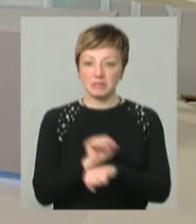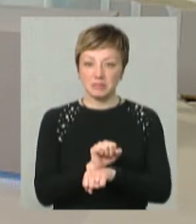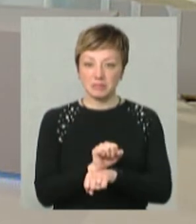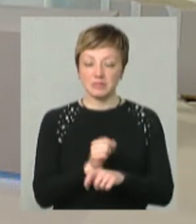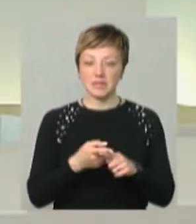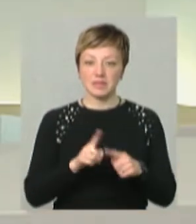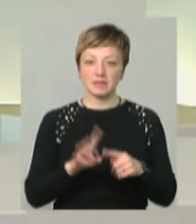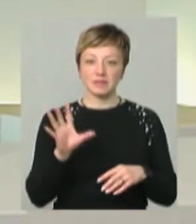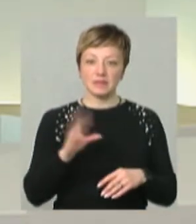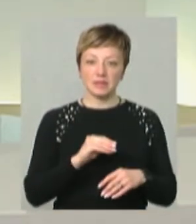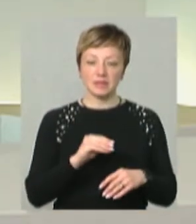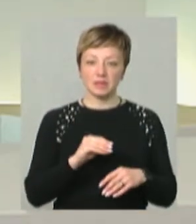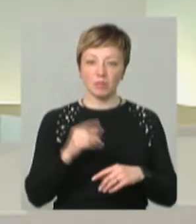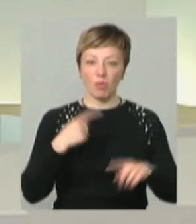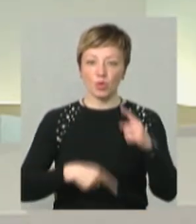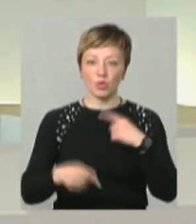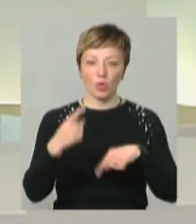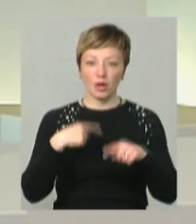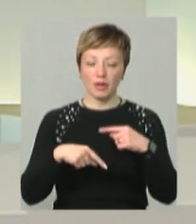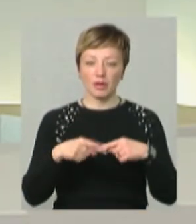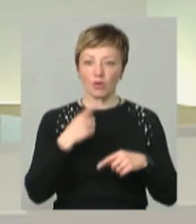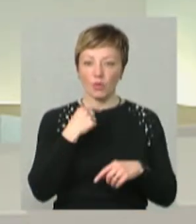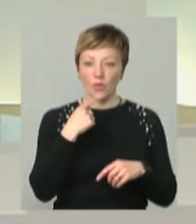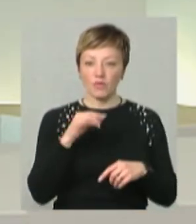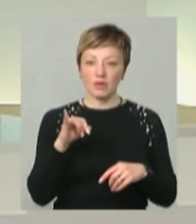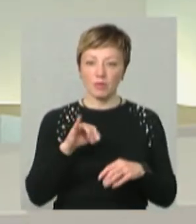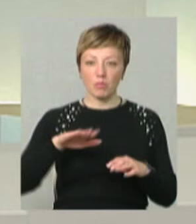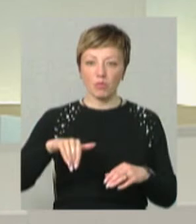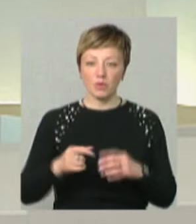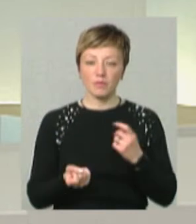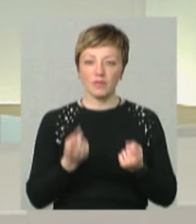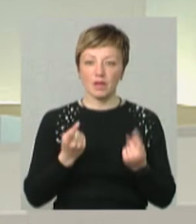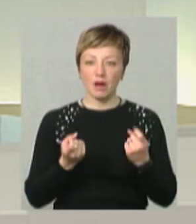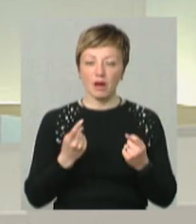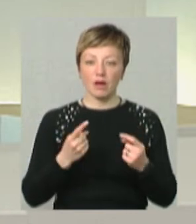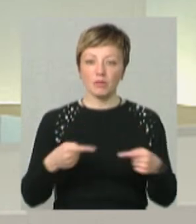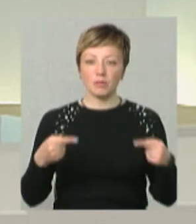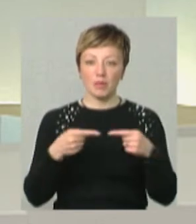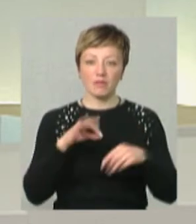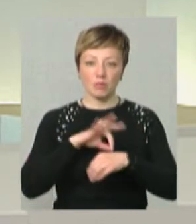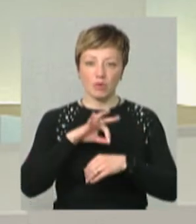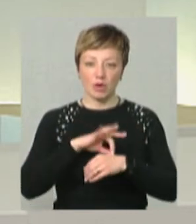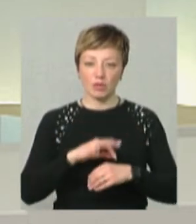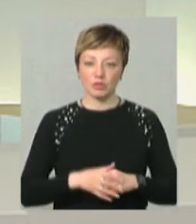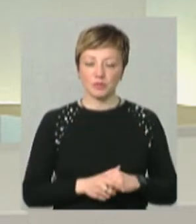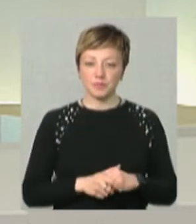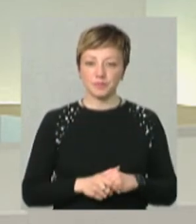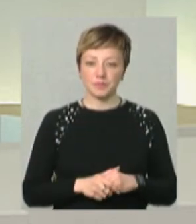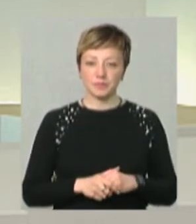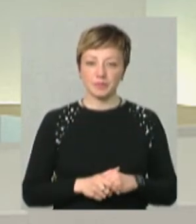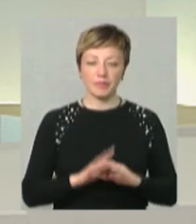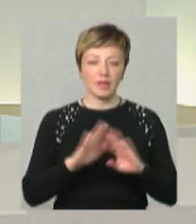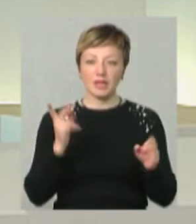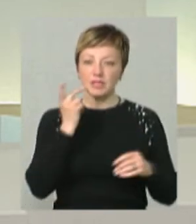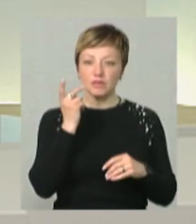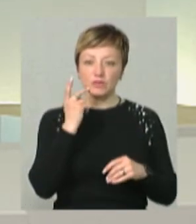ці всі потоки крові, і потім там виникають певні болячки, і не завжди